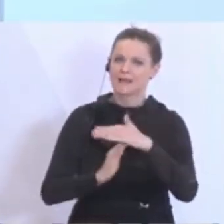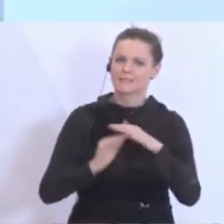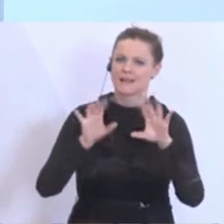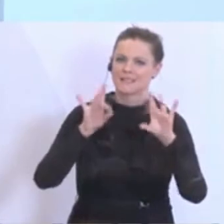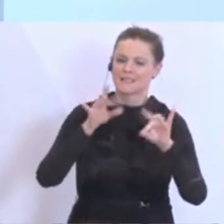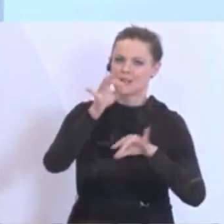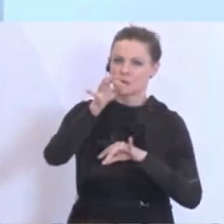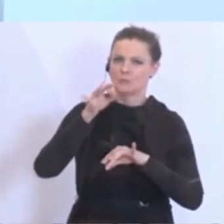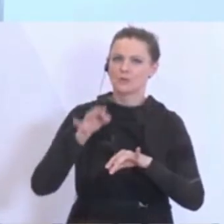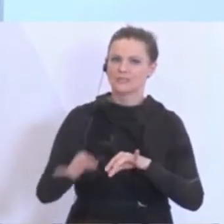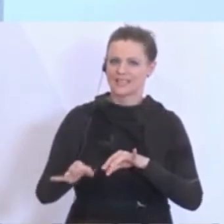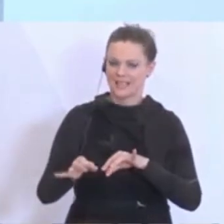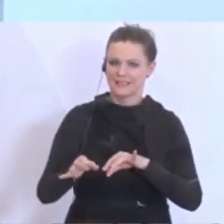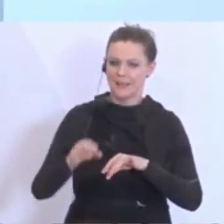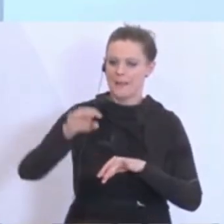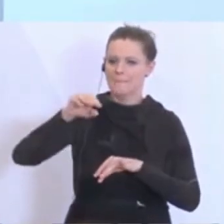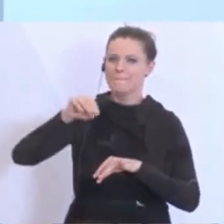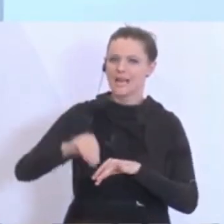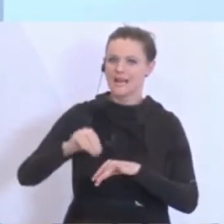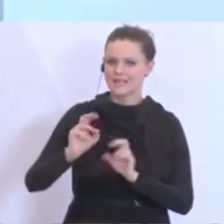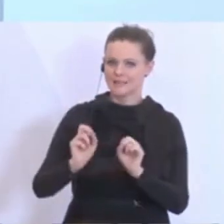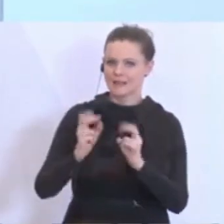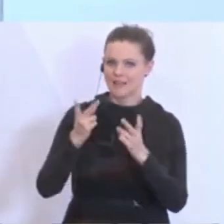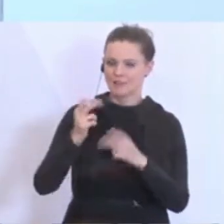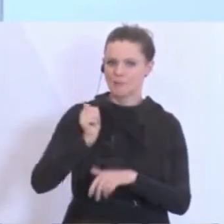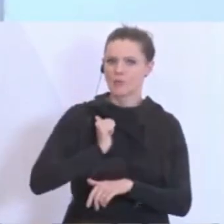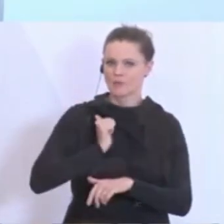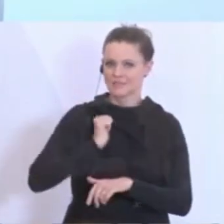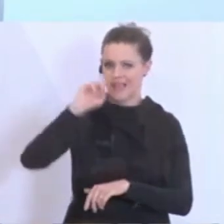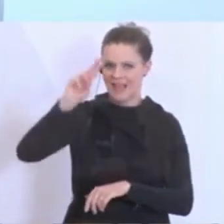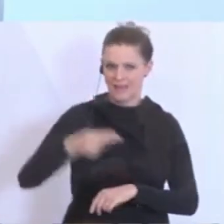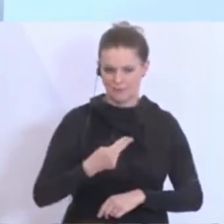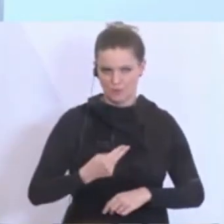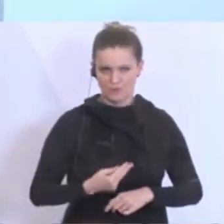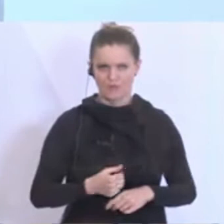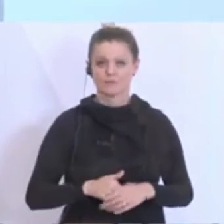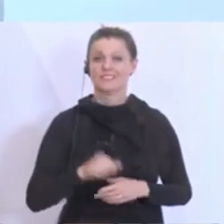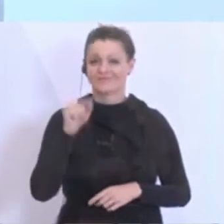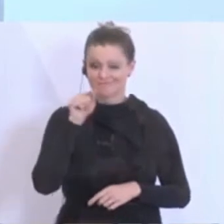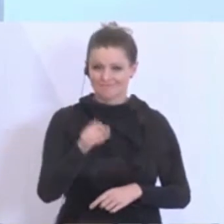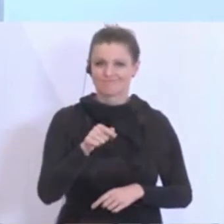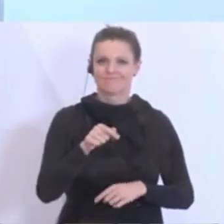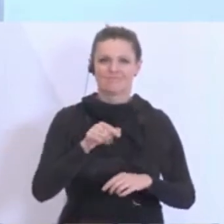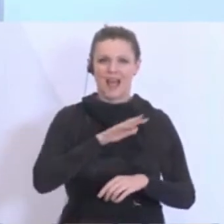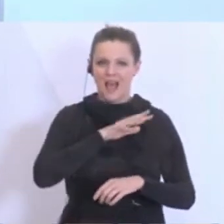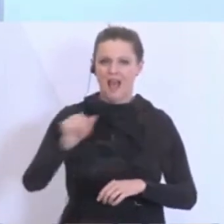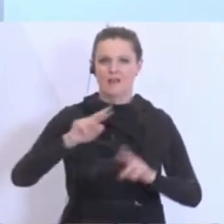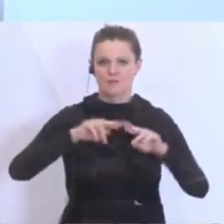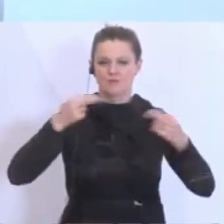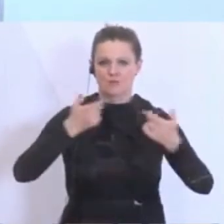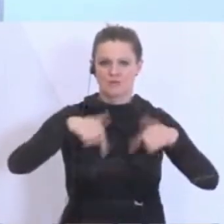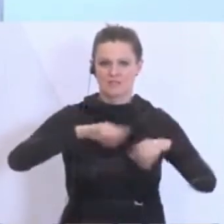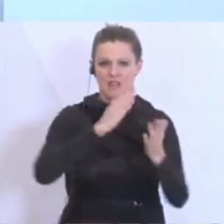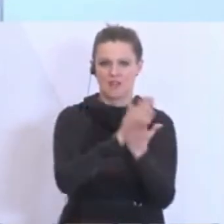österreichischen Milizkräfte des österreichischen Bundesheeres wird aufgeboten. Und das aufgeteilt auf alle unsere Bundesländer.